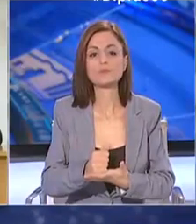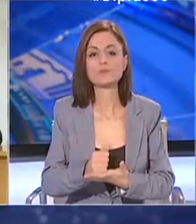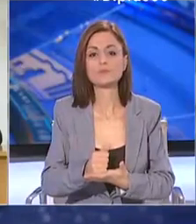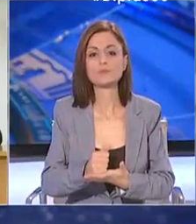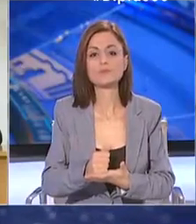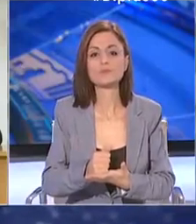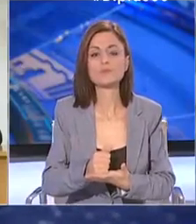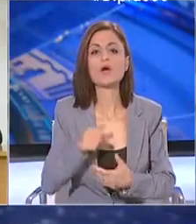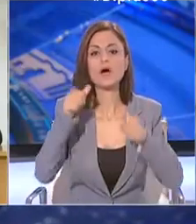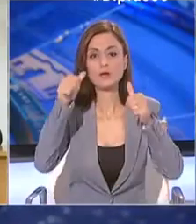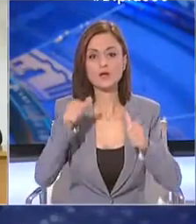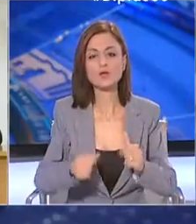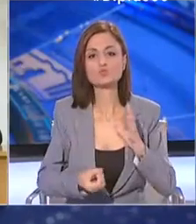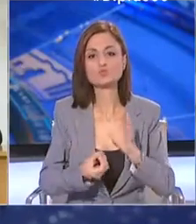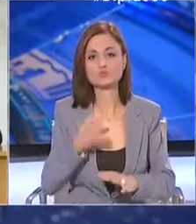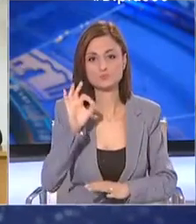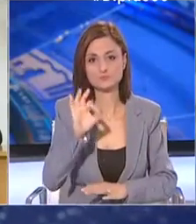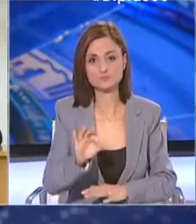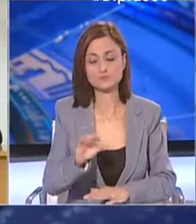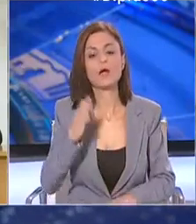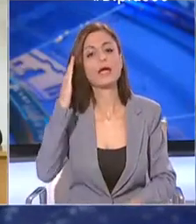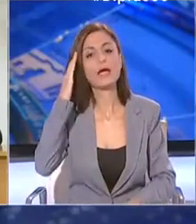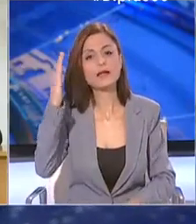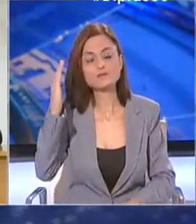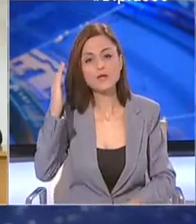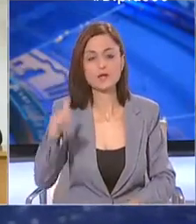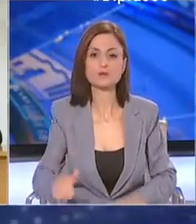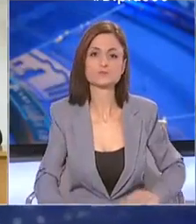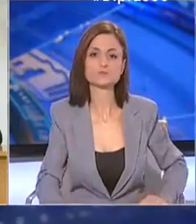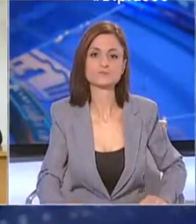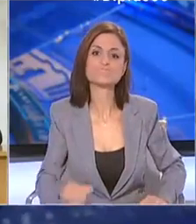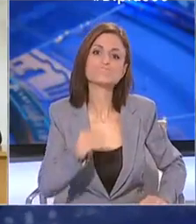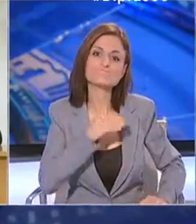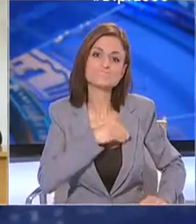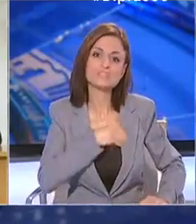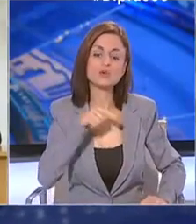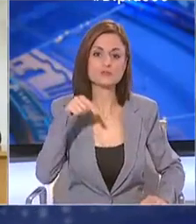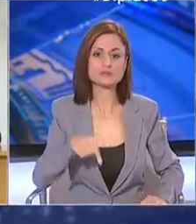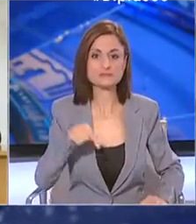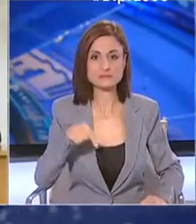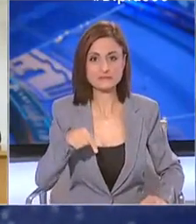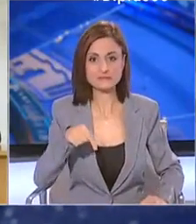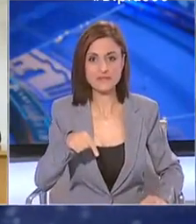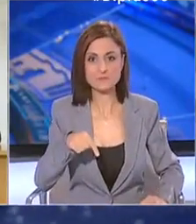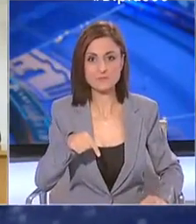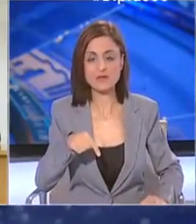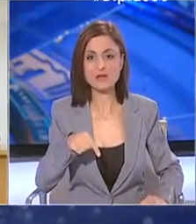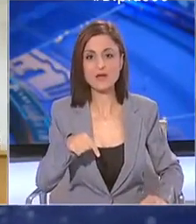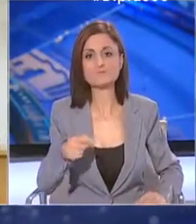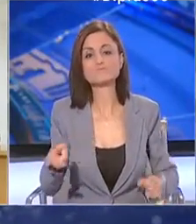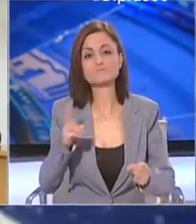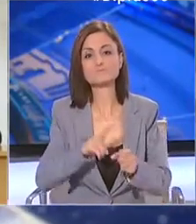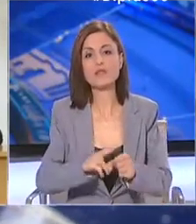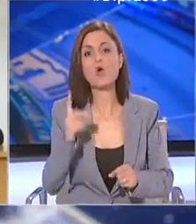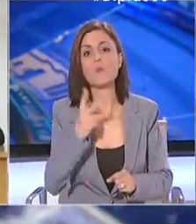Τα είναι ανακοίνωση. Καλησπέρα σας. Δυστυχώς, σήμερα στη μάχη με την πανδημία χάσαμε